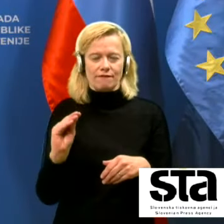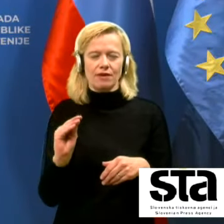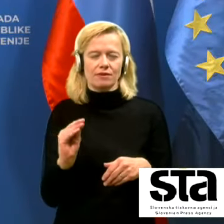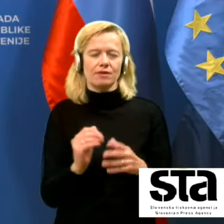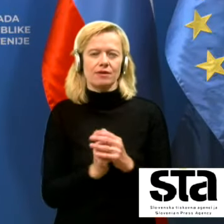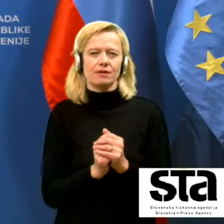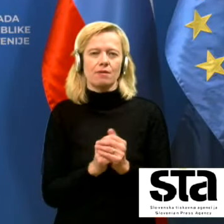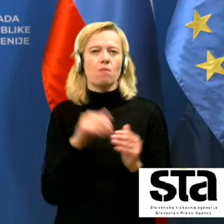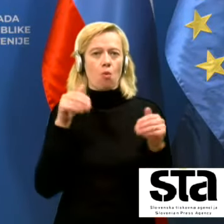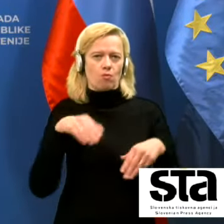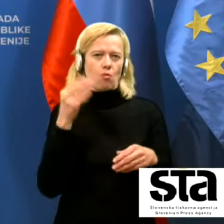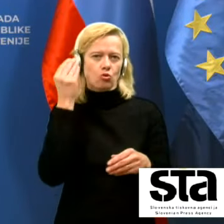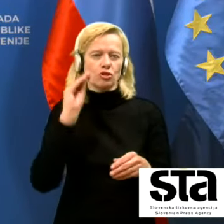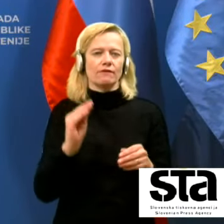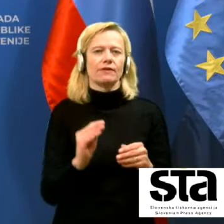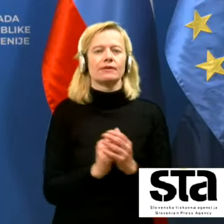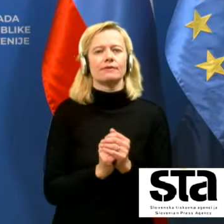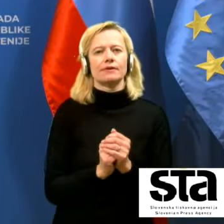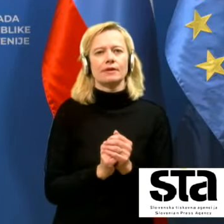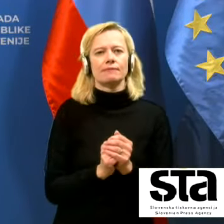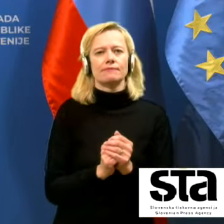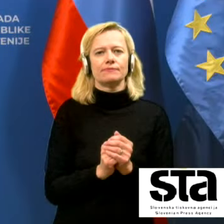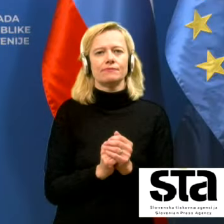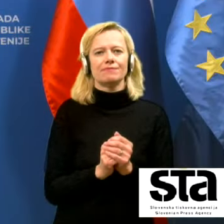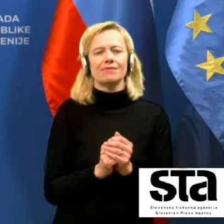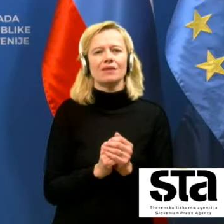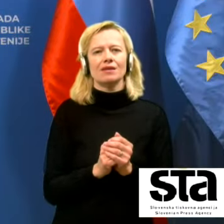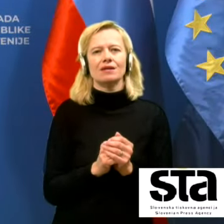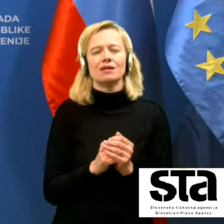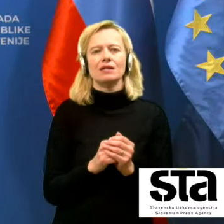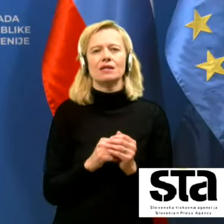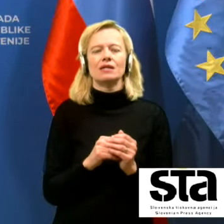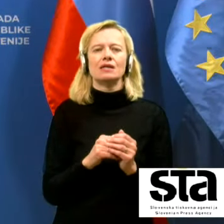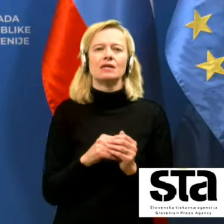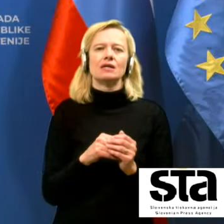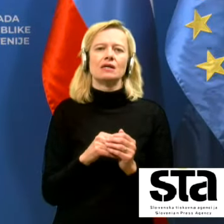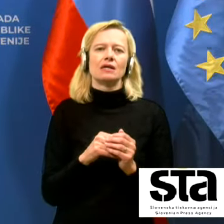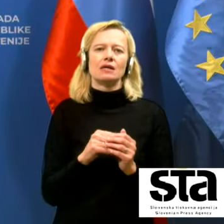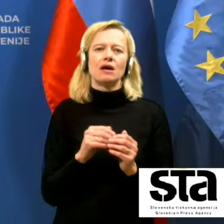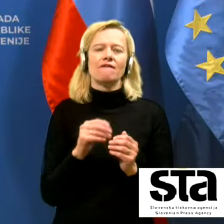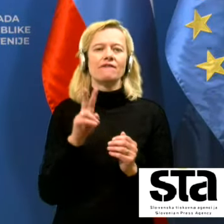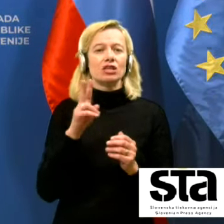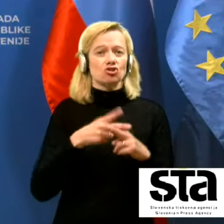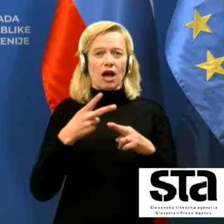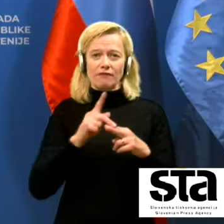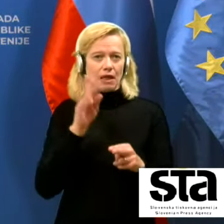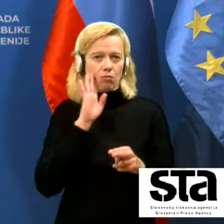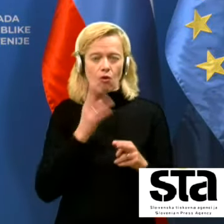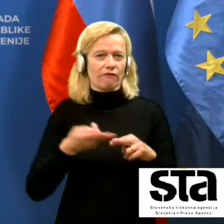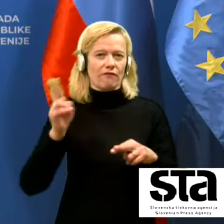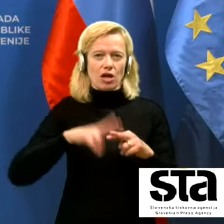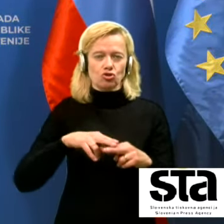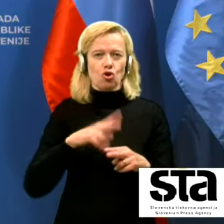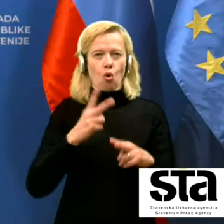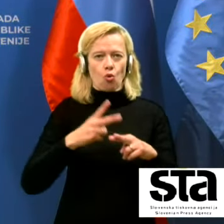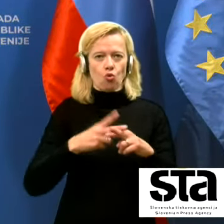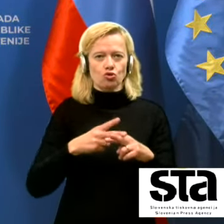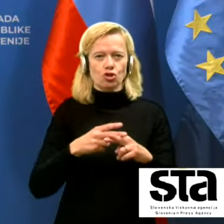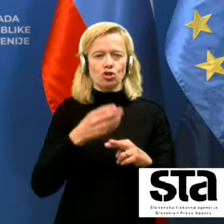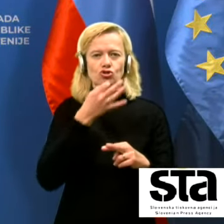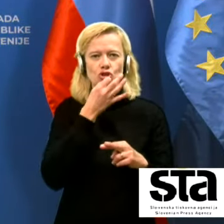Zato ne bomo imeli v državi nič več okuženih, če bomo ta navoditi bila upoštevali in zato